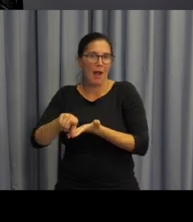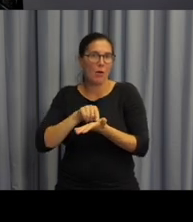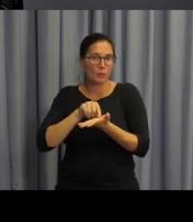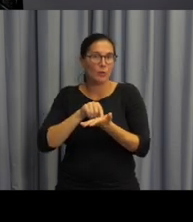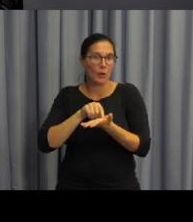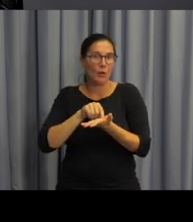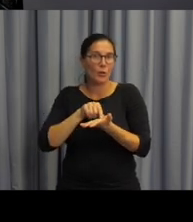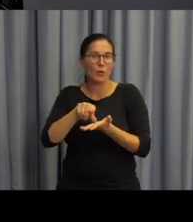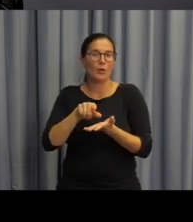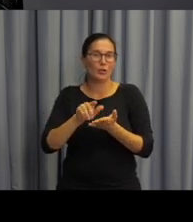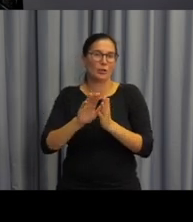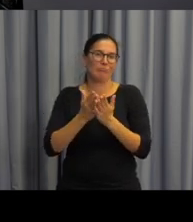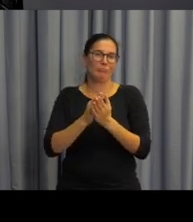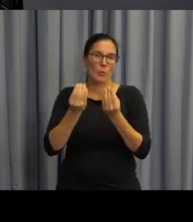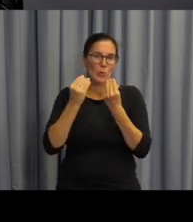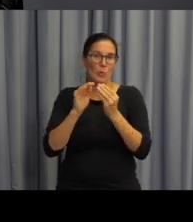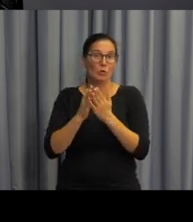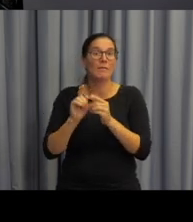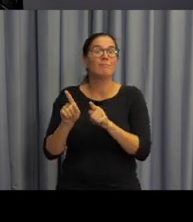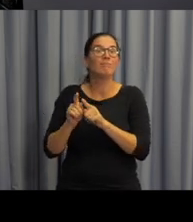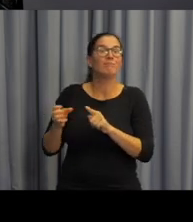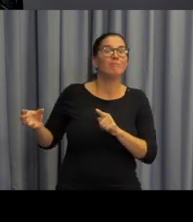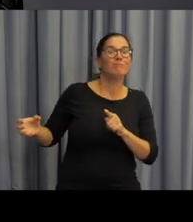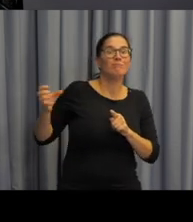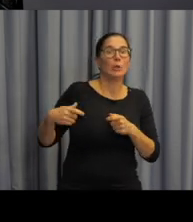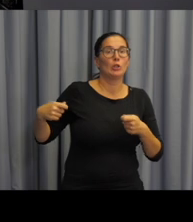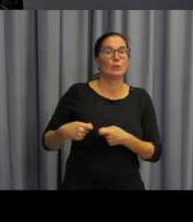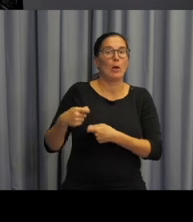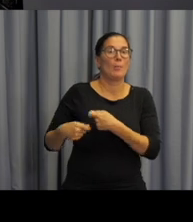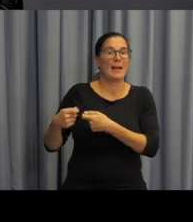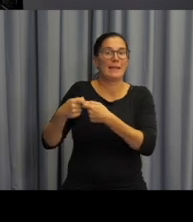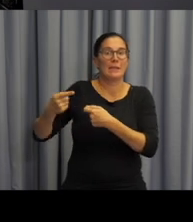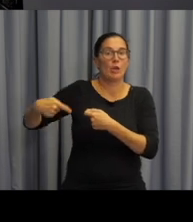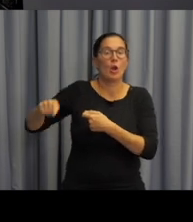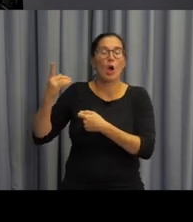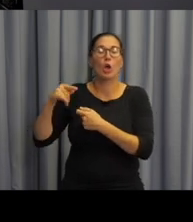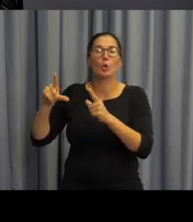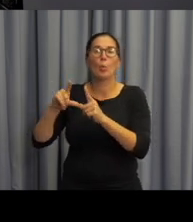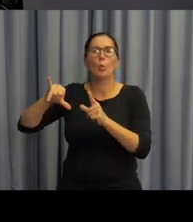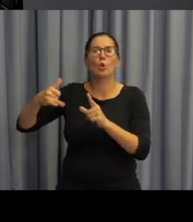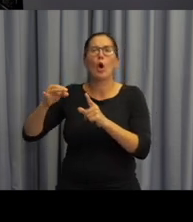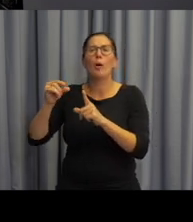na tomto učebním materiálu také přizvali ke spolupráci kolegyně z UJOPu